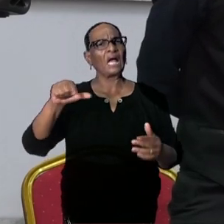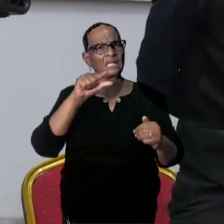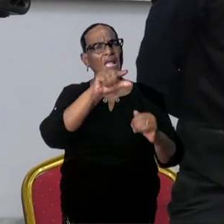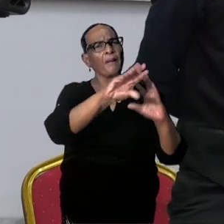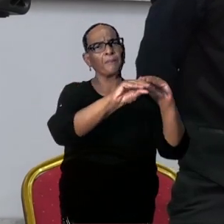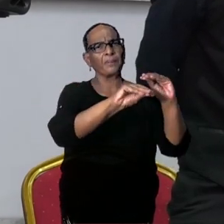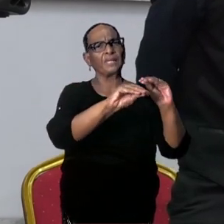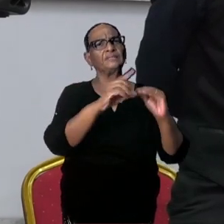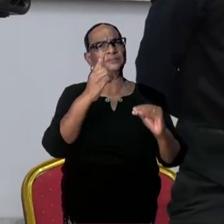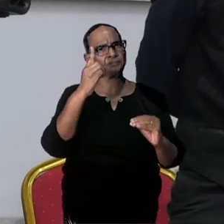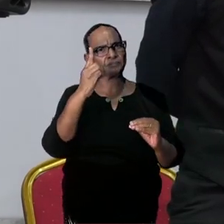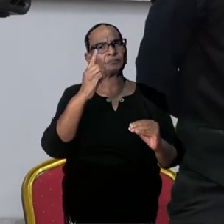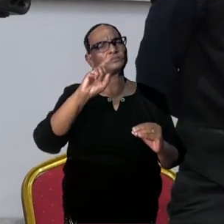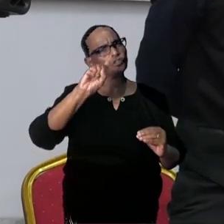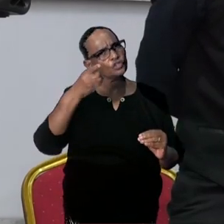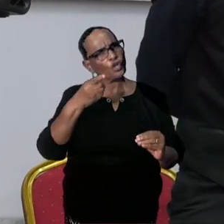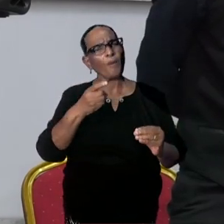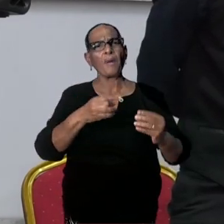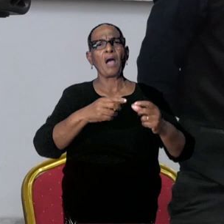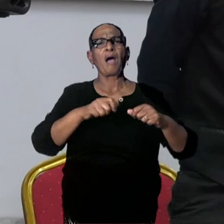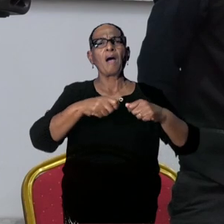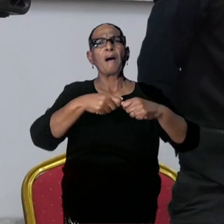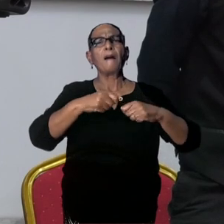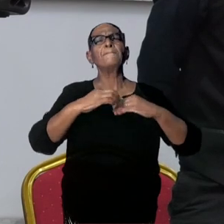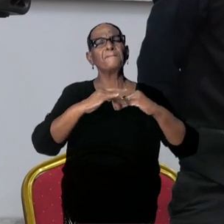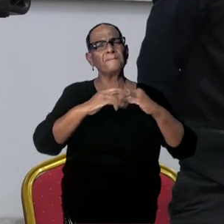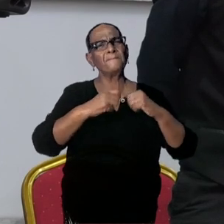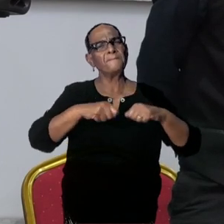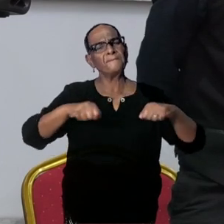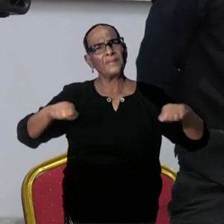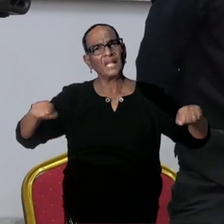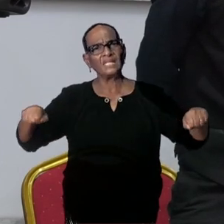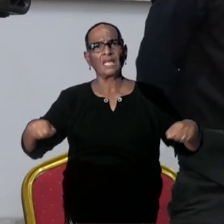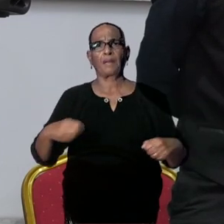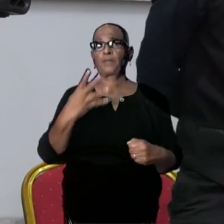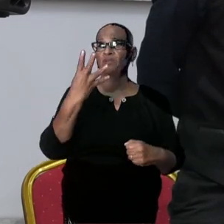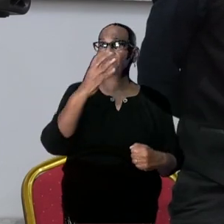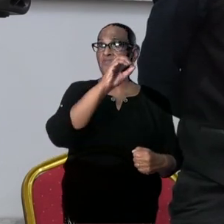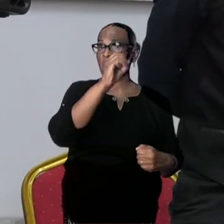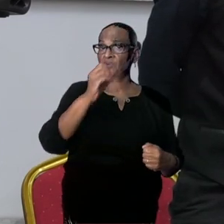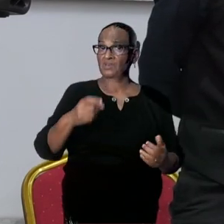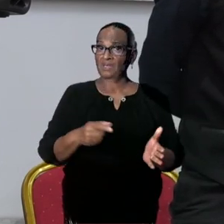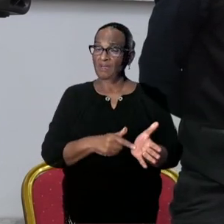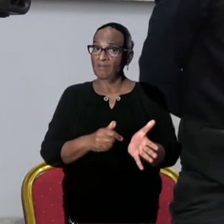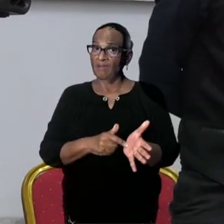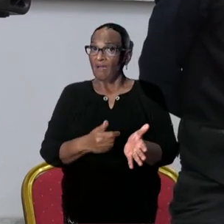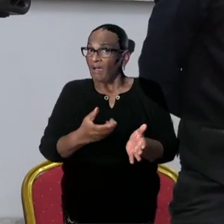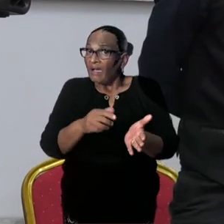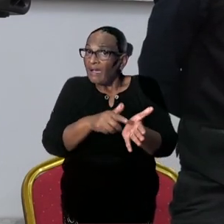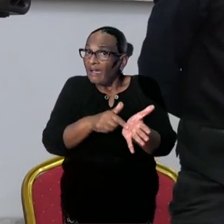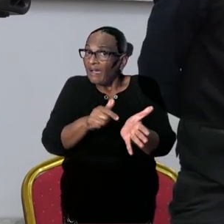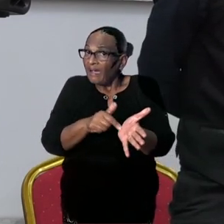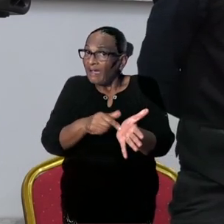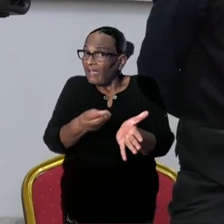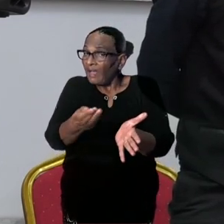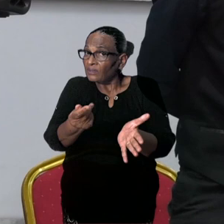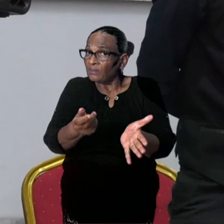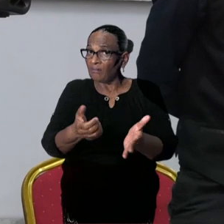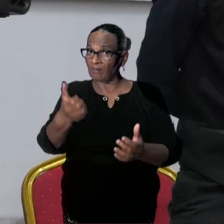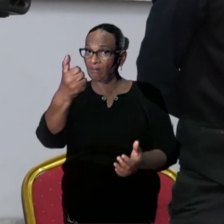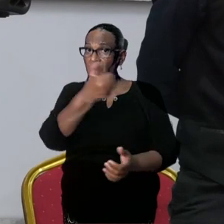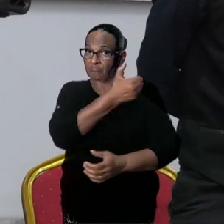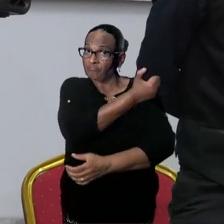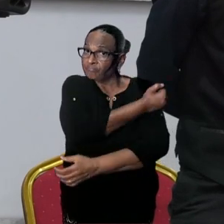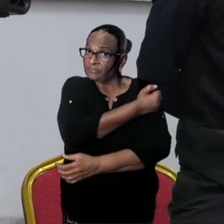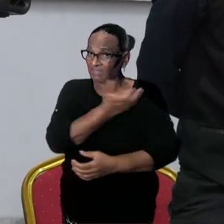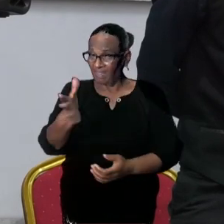die was goedgekeurd voor de COVID-fonds er tot nu toe maar ongeveer 4% is gebruikt. Kan het geld dat daarvoor nodig is voor de vaccins niet uit